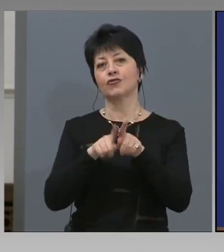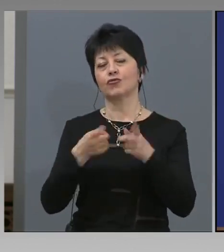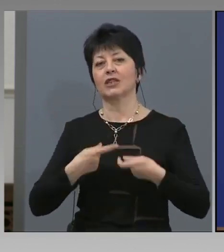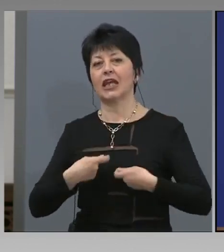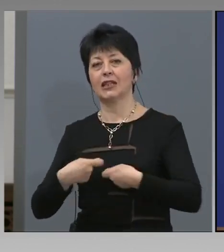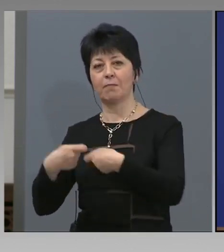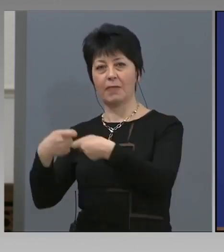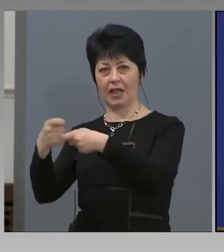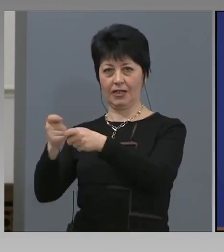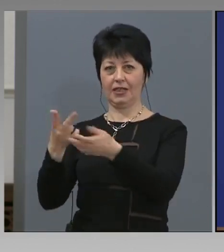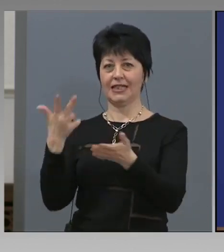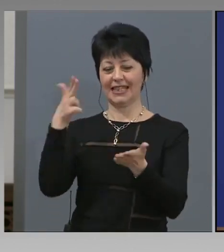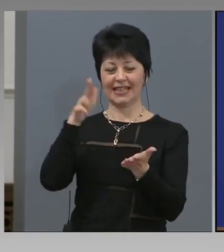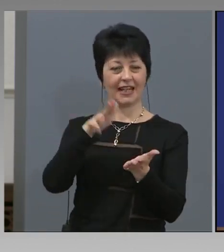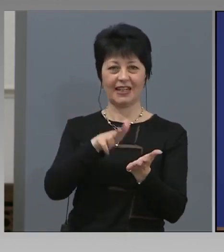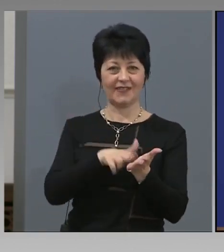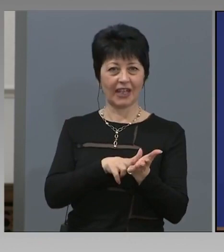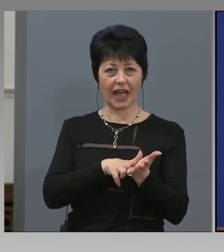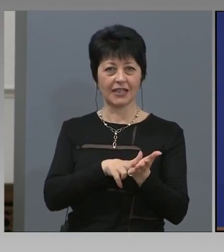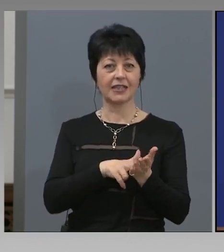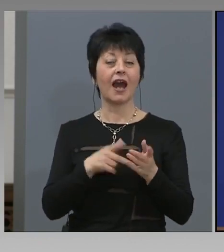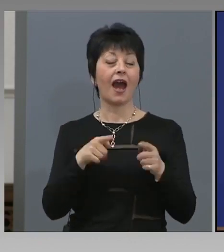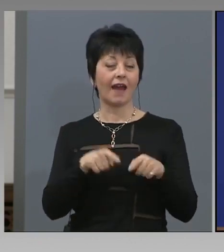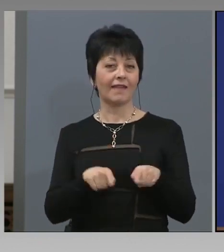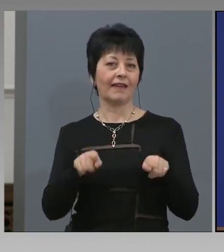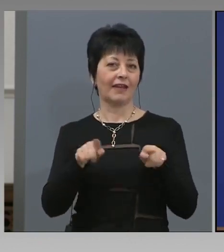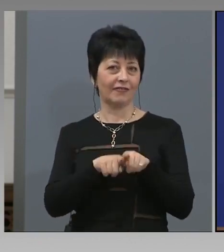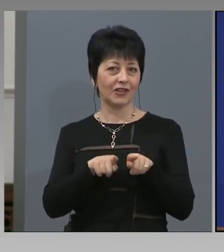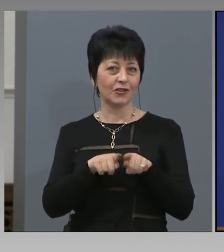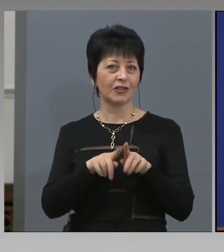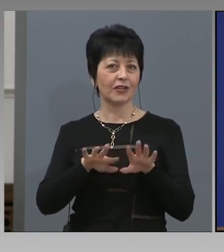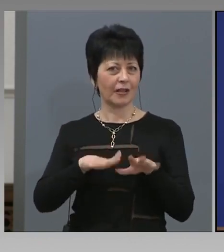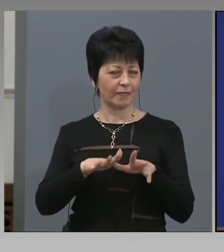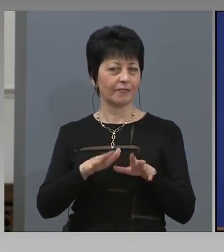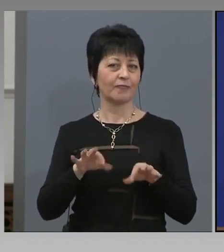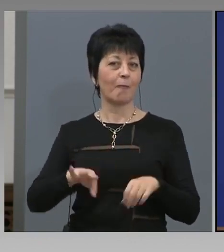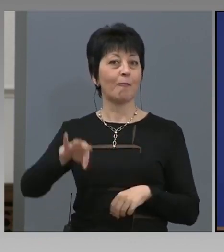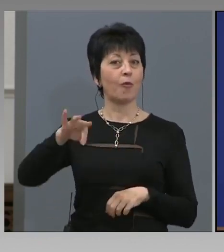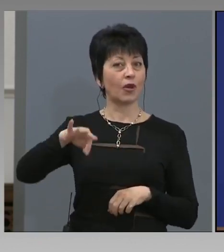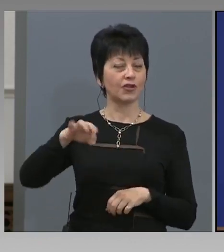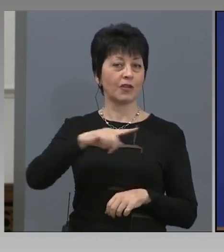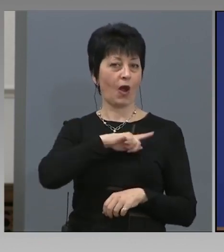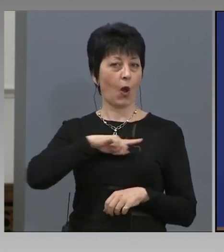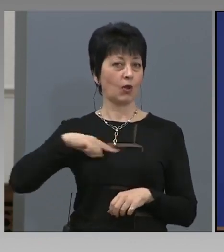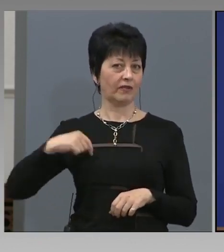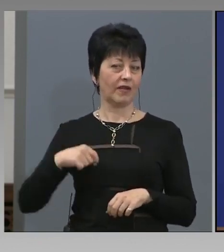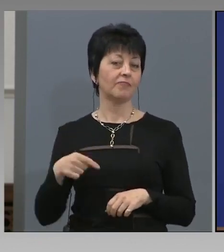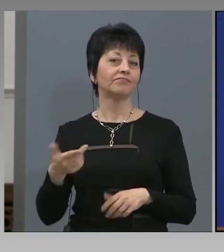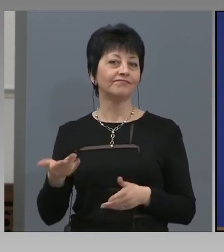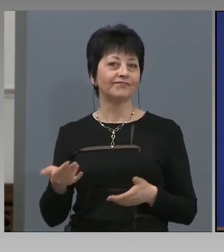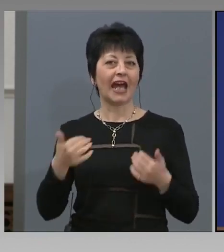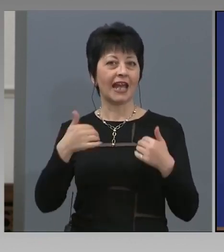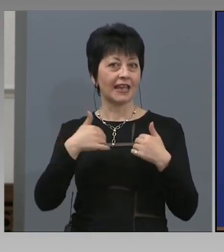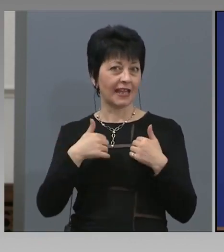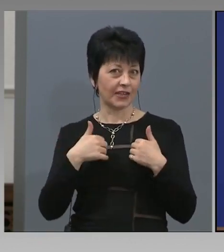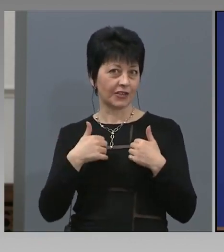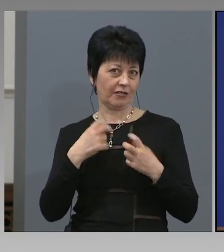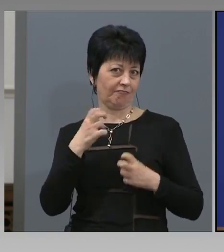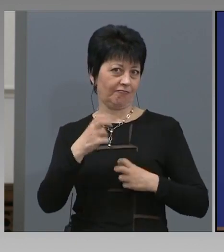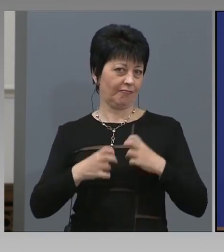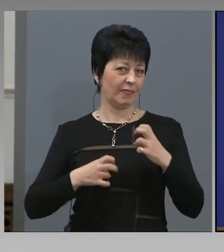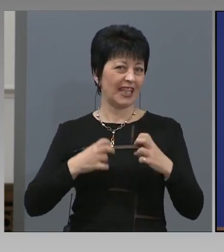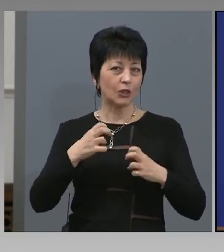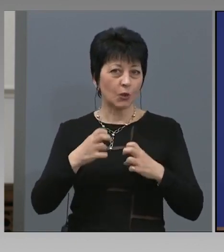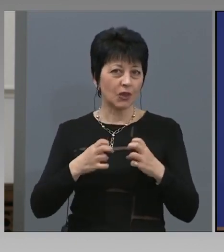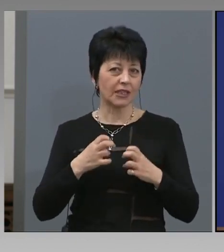сертификация, а точно таки я поръчахме от Китай. Така че нашата индустрия, и мога една тайна да споделя